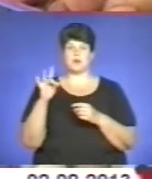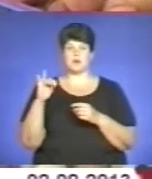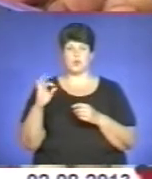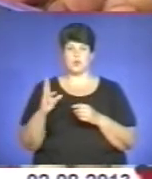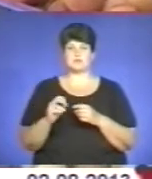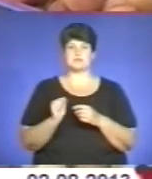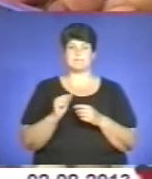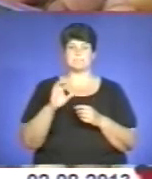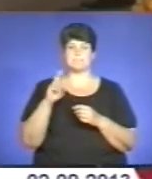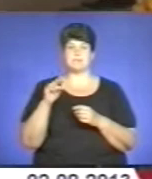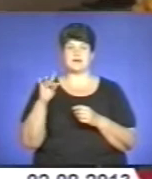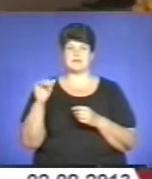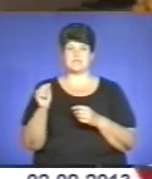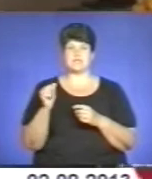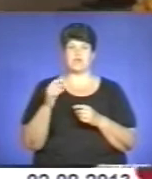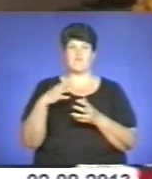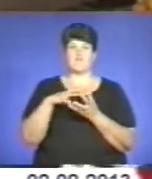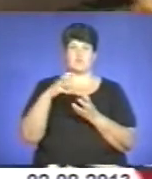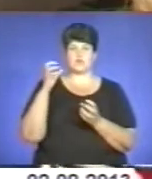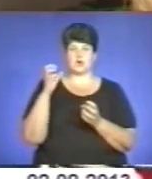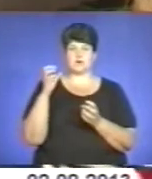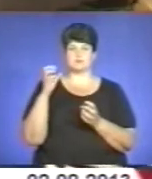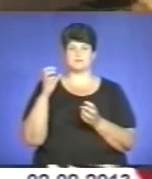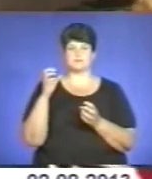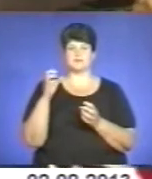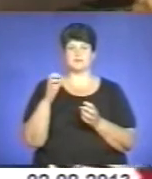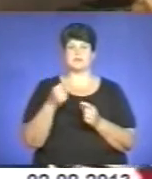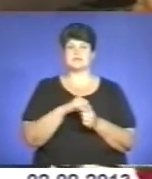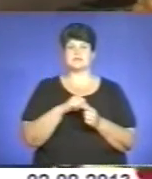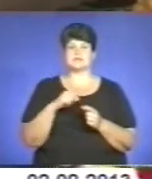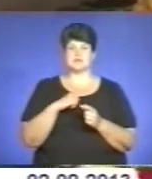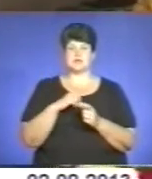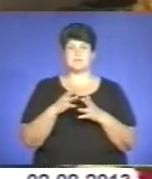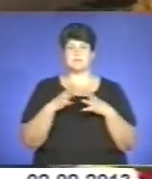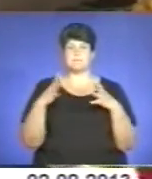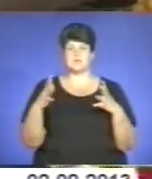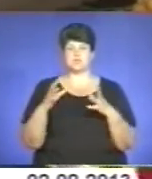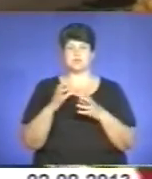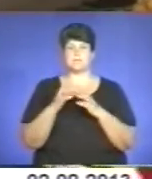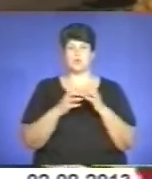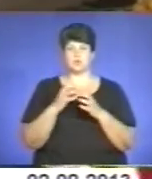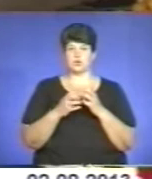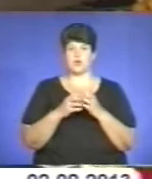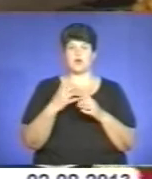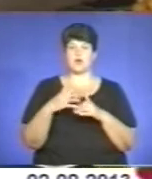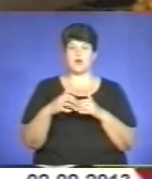Серед овочів – помідори. Найбільші ходови ця помідора зараз йде, вона найбільші дешевші, капуста,